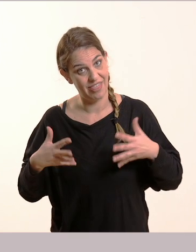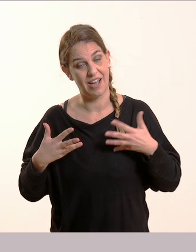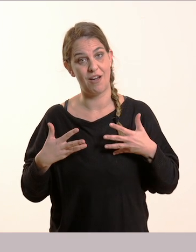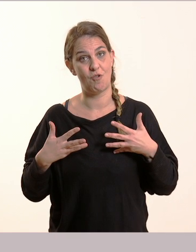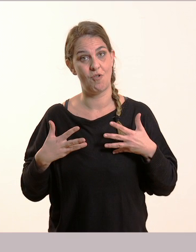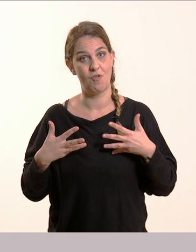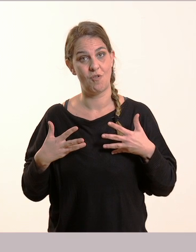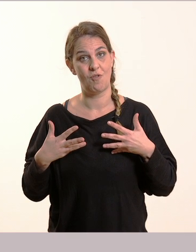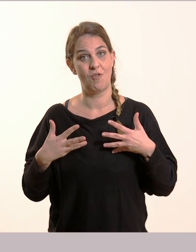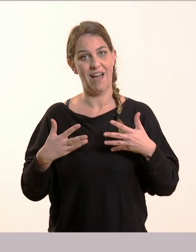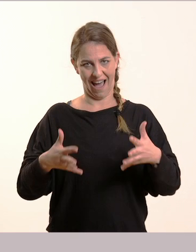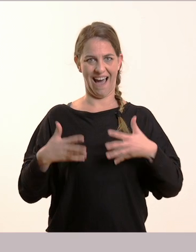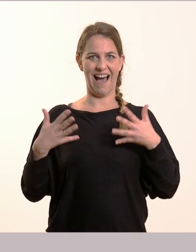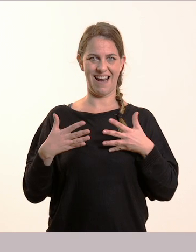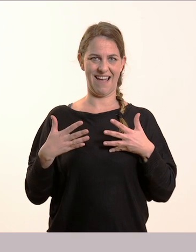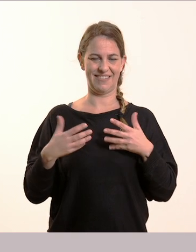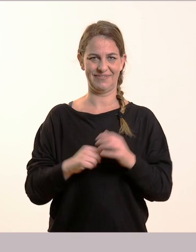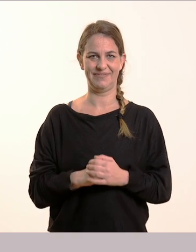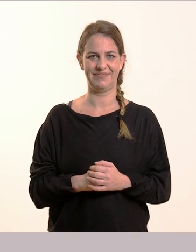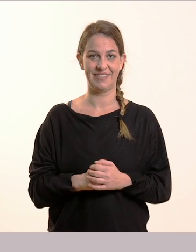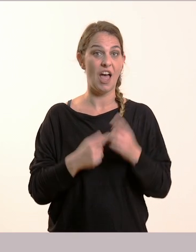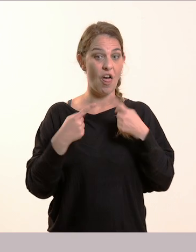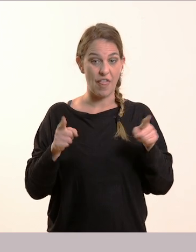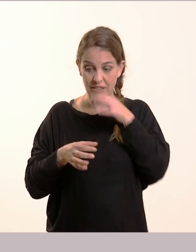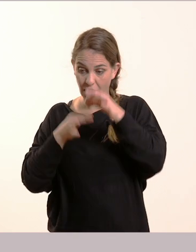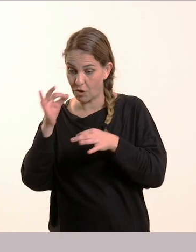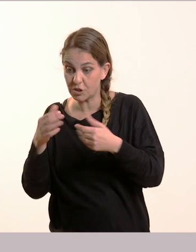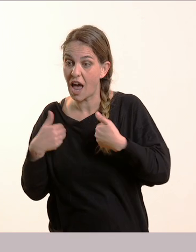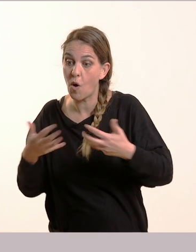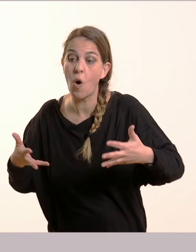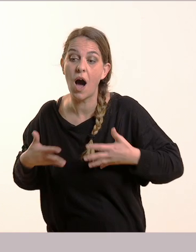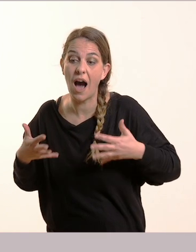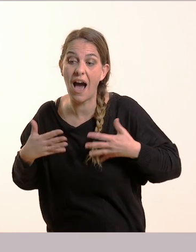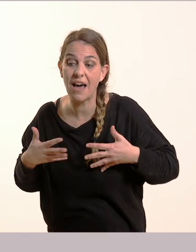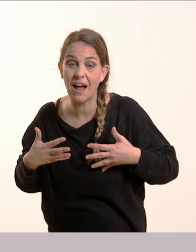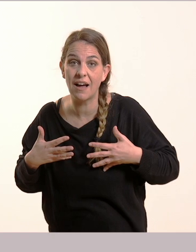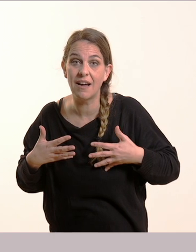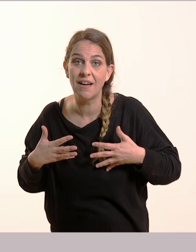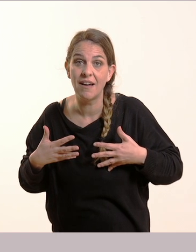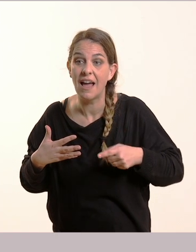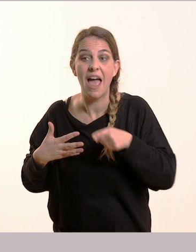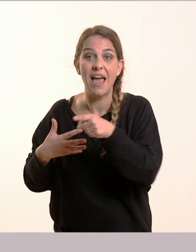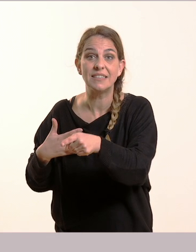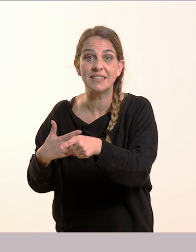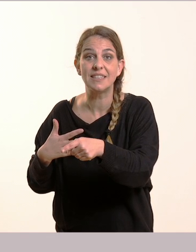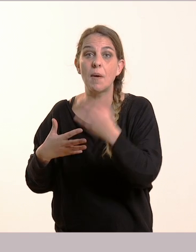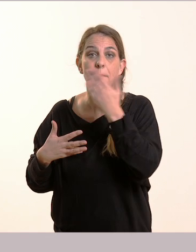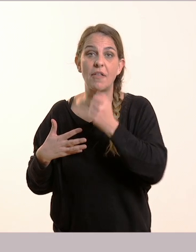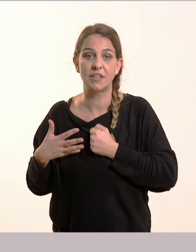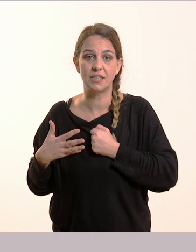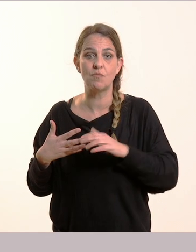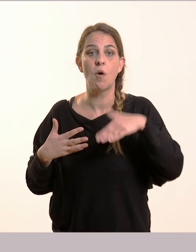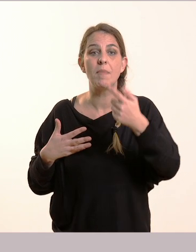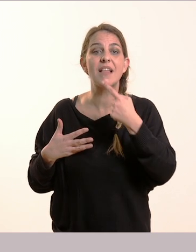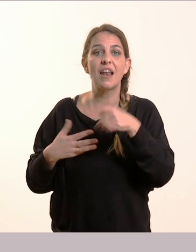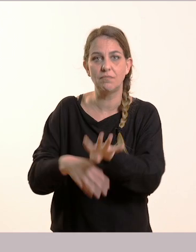Χαρά! Πολύ ωραία! Είπε ο δάσκαλος, φανερά συγκινημένος! Δείχνει τη συγκίνησή του, το λέει ξεκάθαρα!